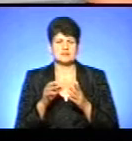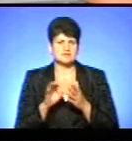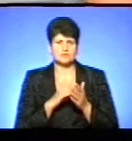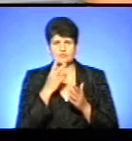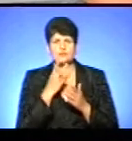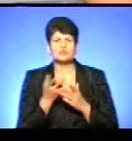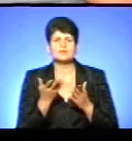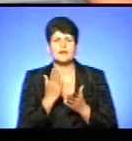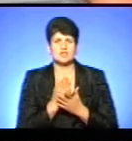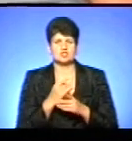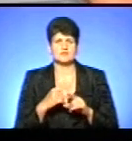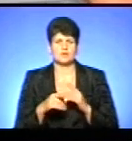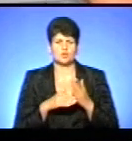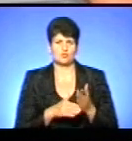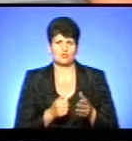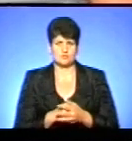перебуває швидка.